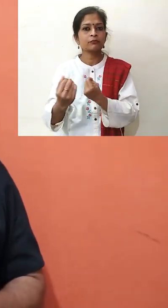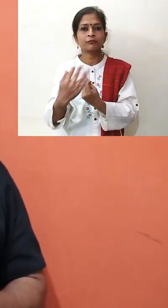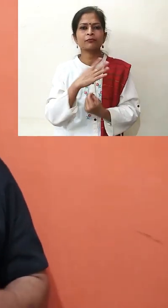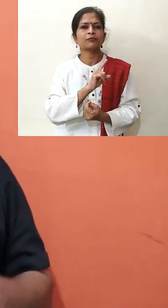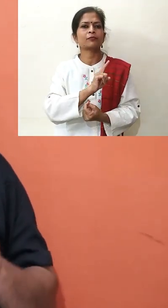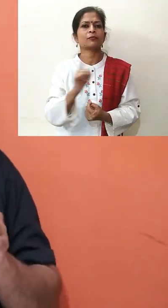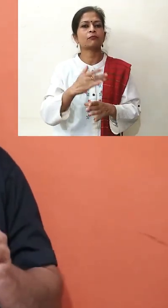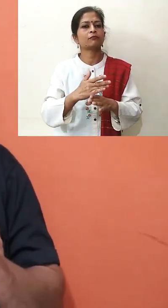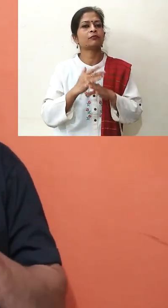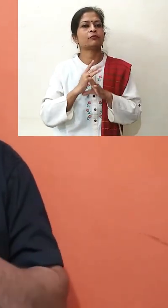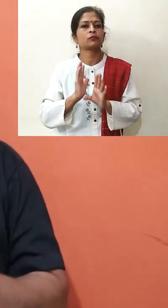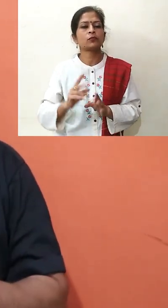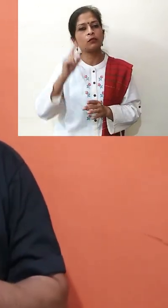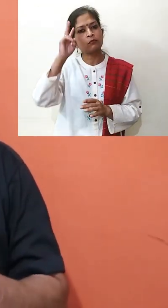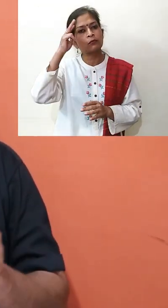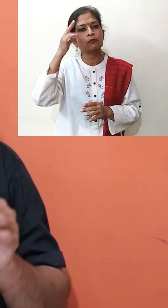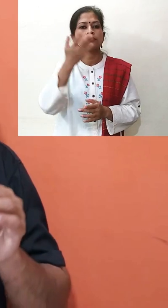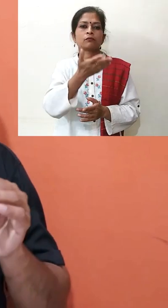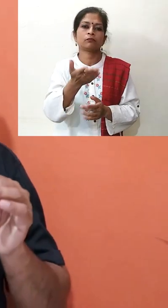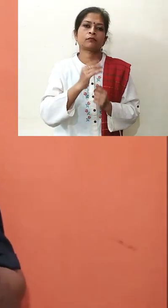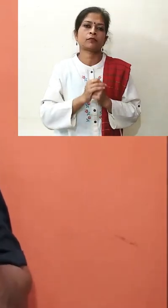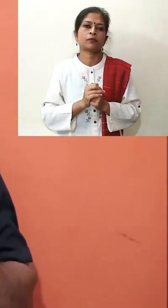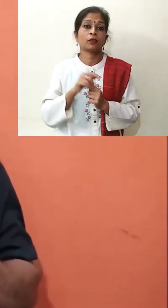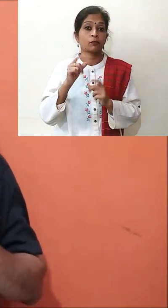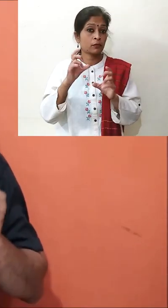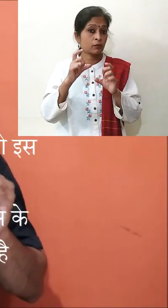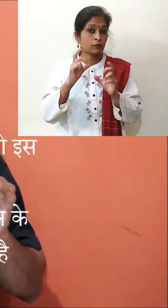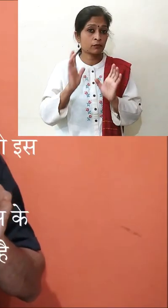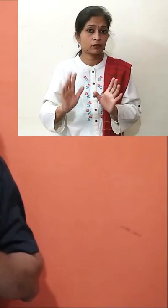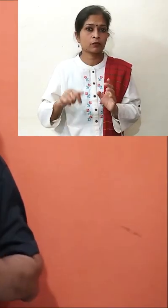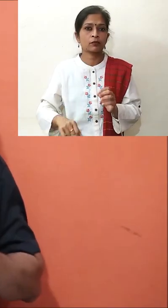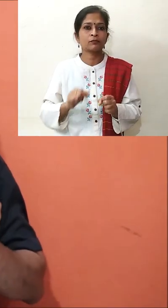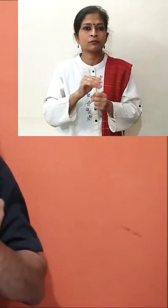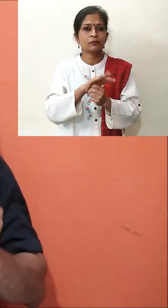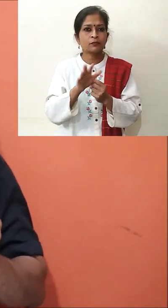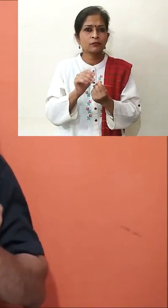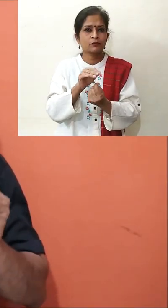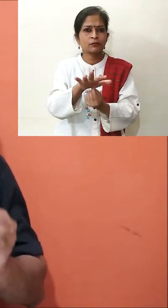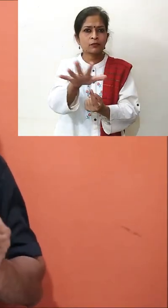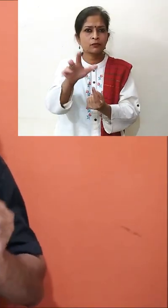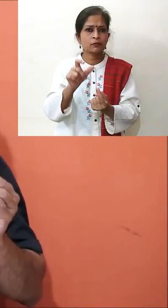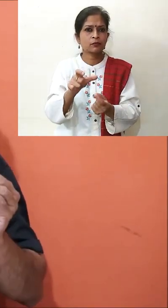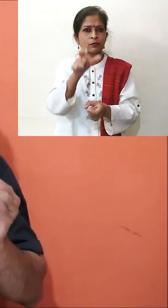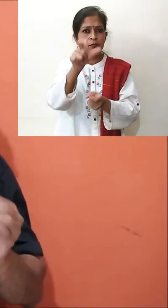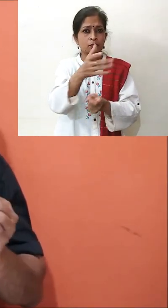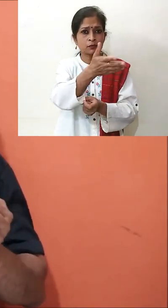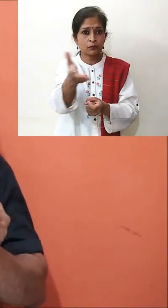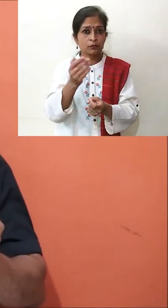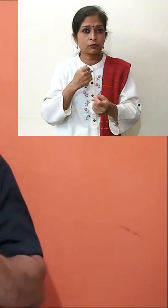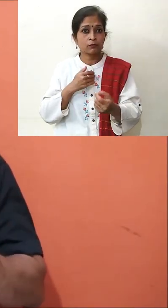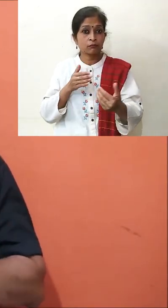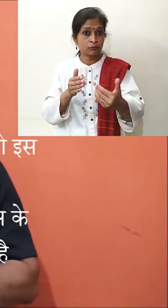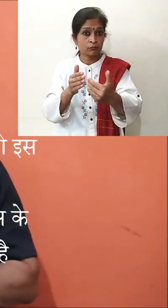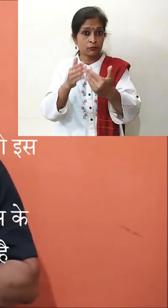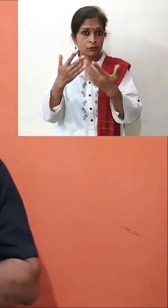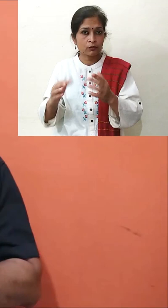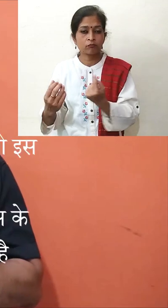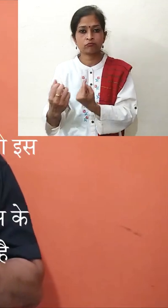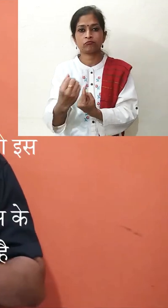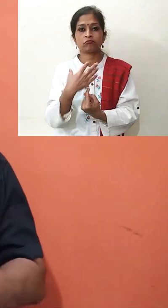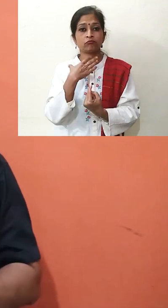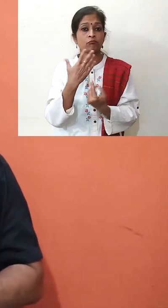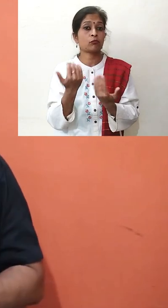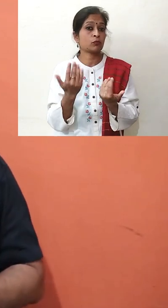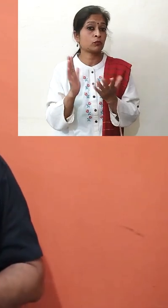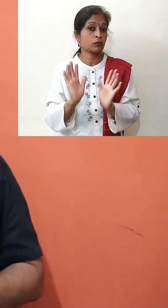व्यक्ति के संपर्क में आने से इस इतर्मन की